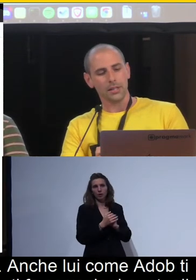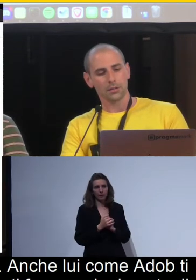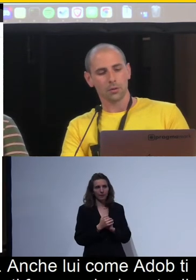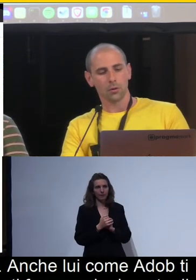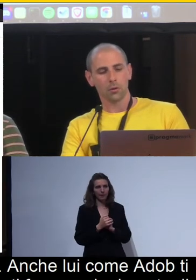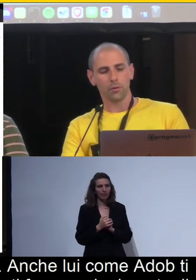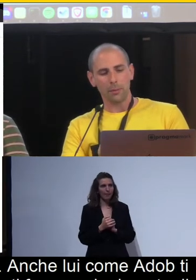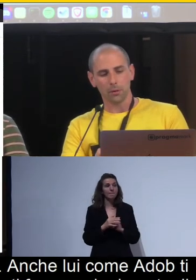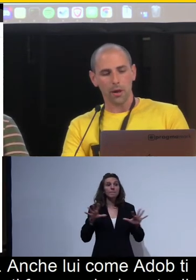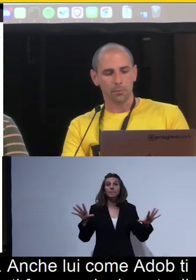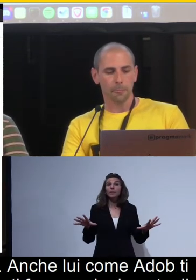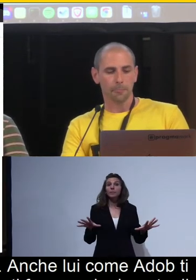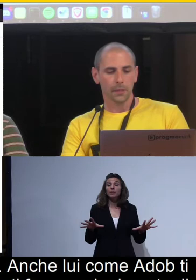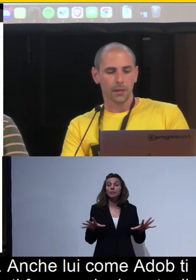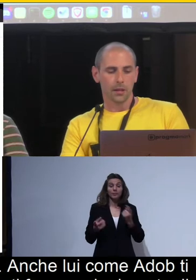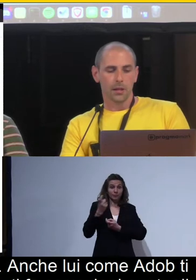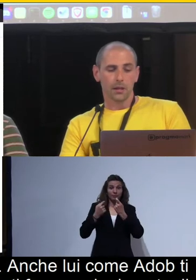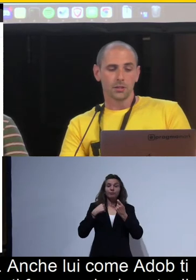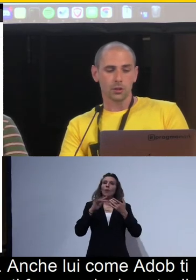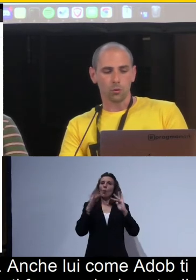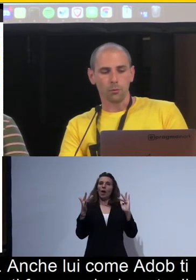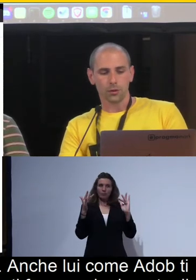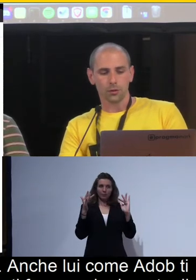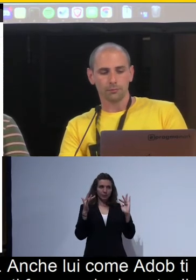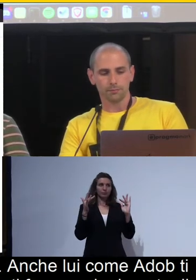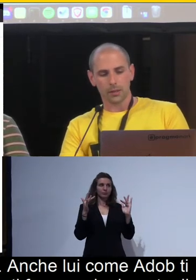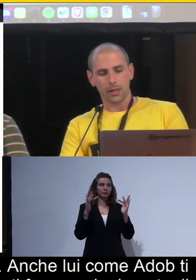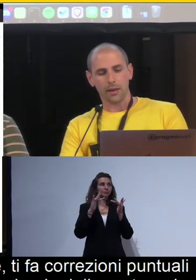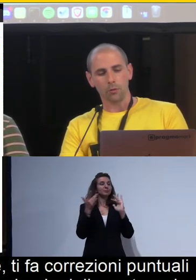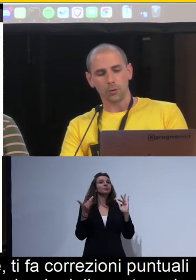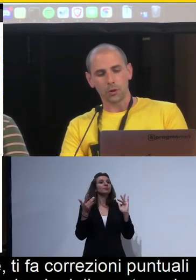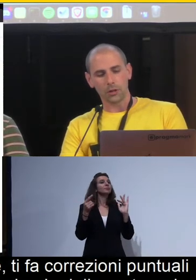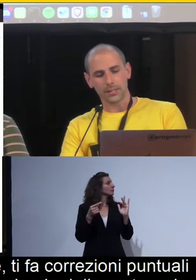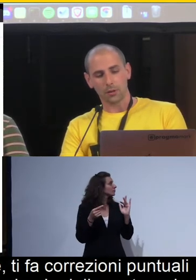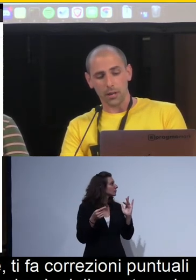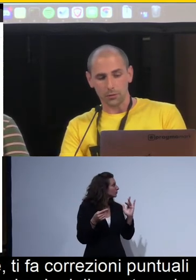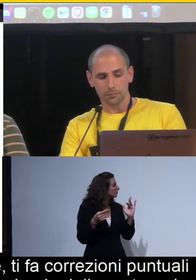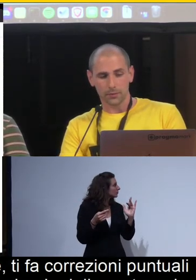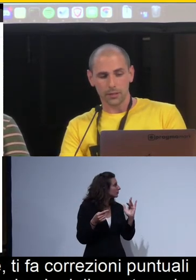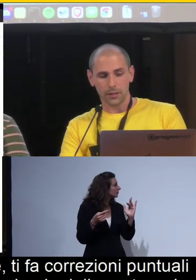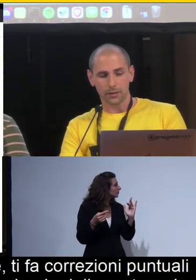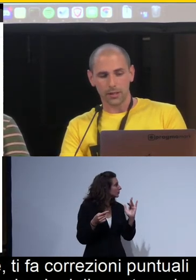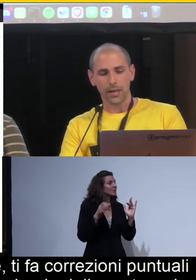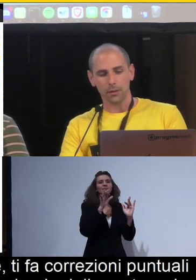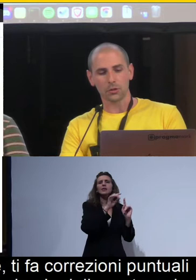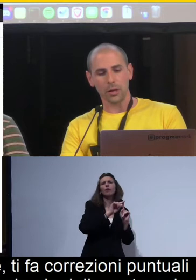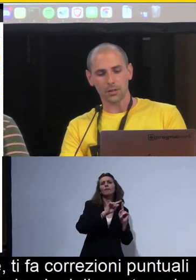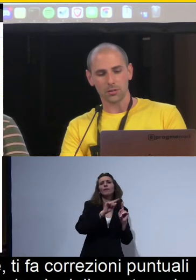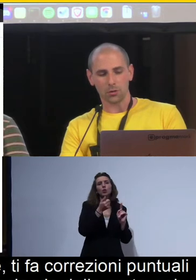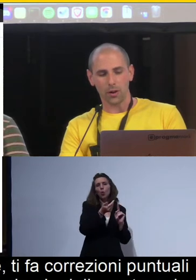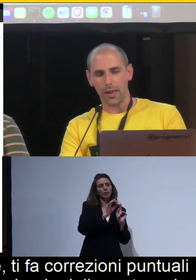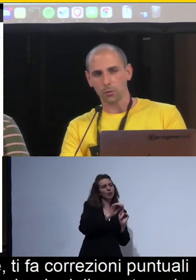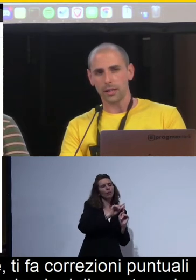Cominciando dall'inizio, ovvero dalla parte web, c'è questo numero, che è un numero che va da 0 a 100 e in